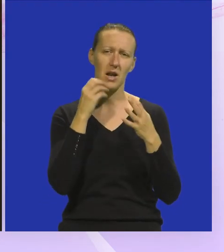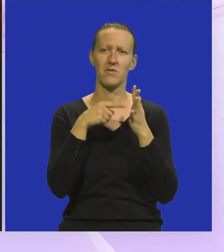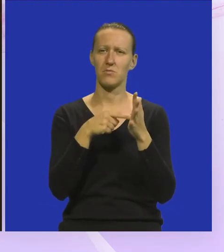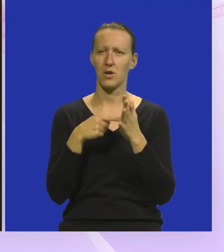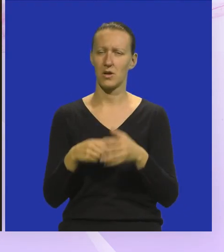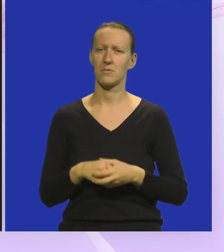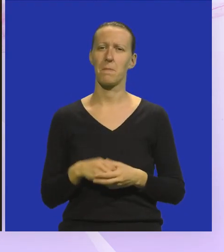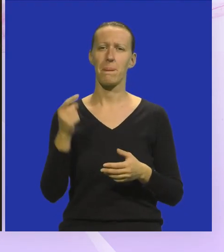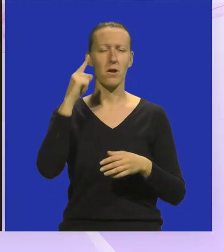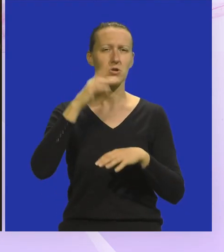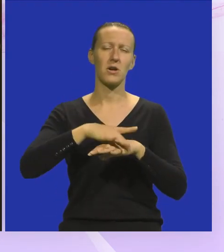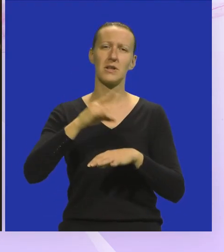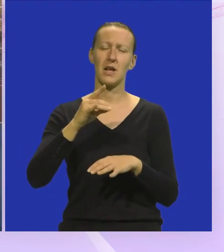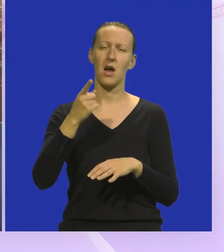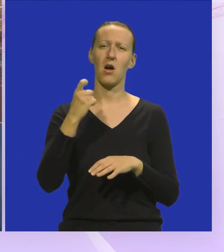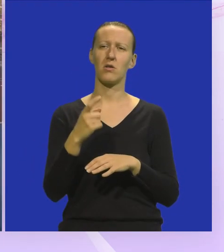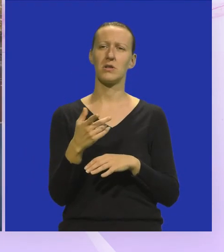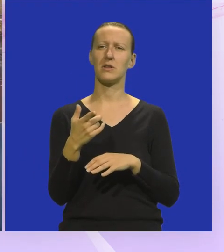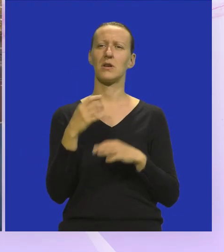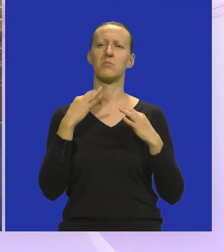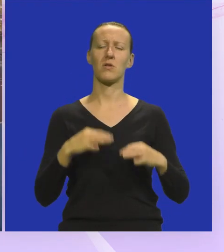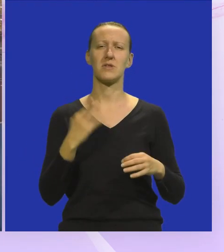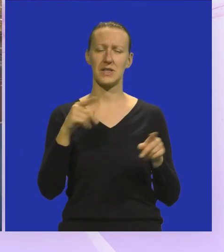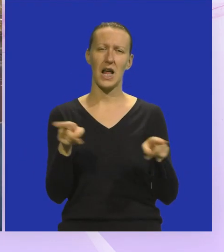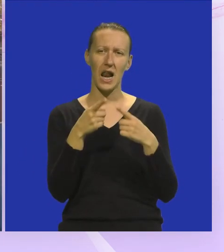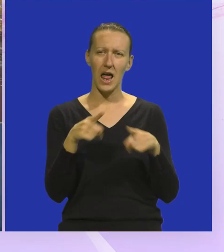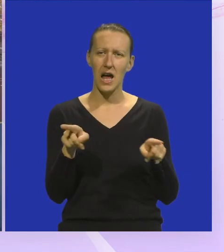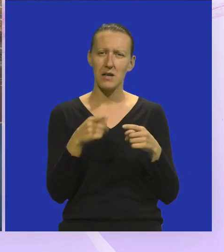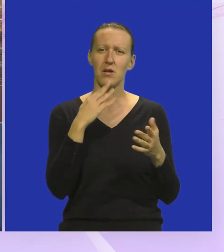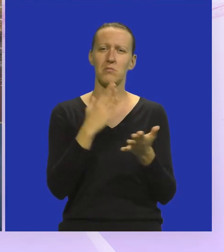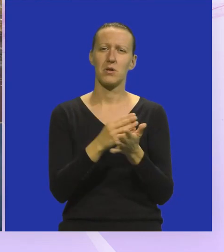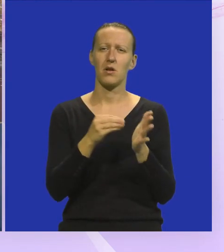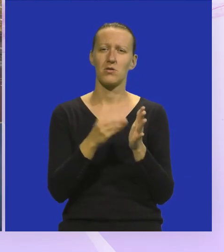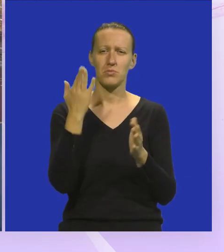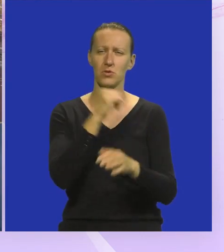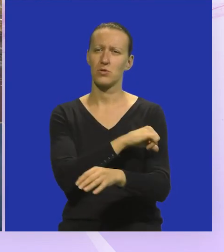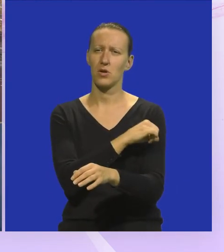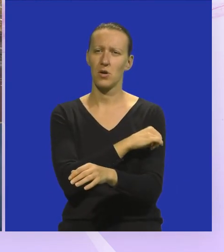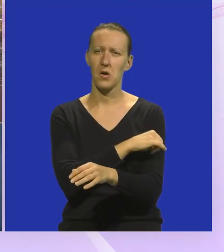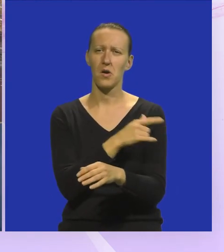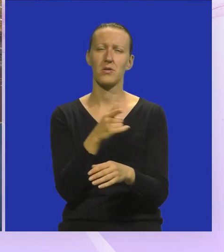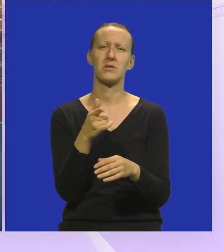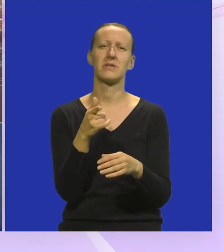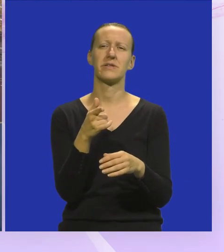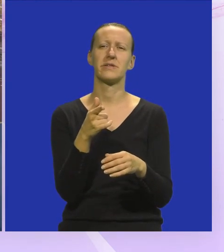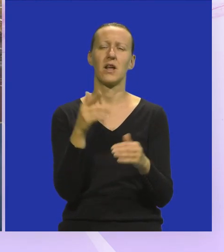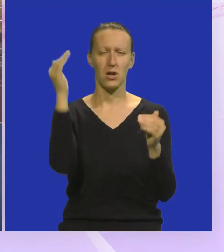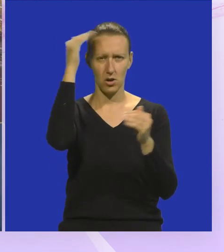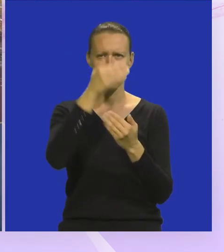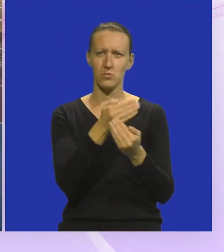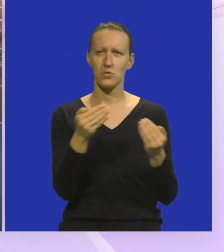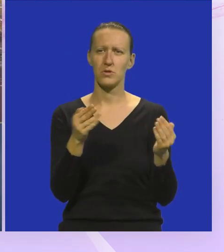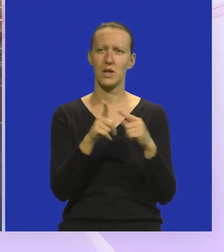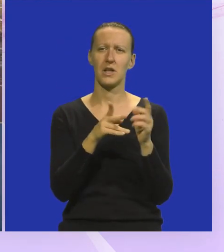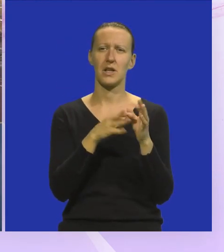Došla ideja zapravo od profesorice iz glazbenog Bilo je već prošle godine noć muzeja